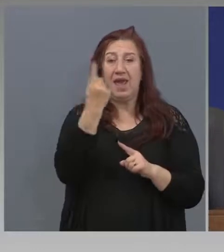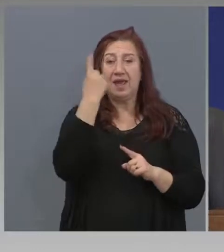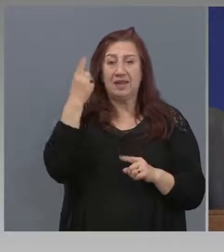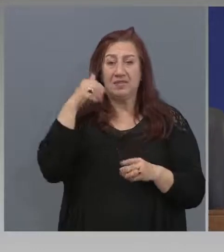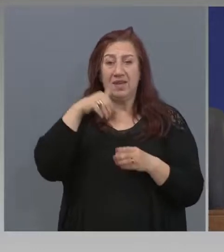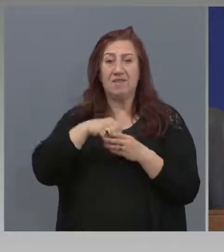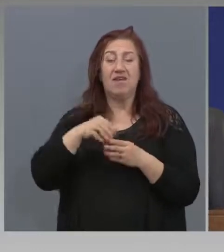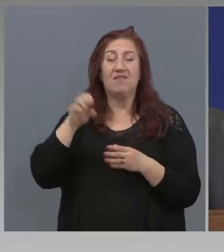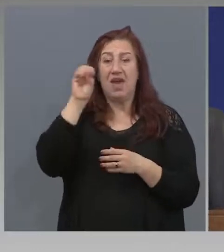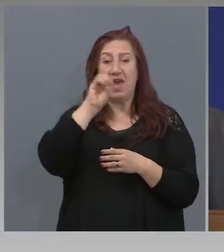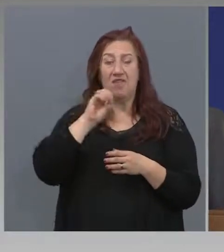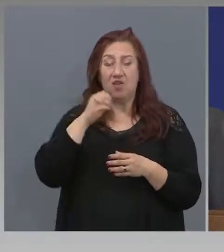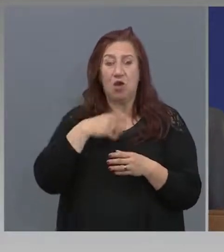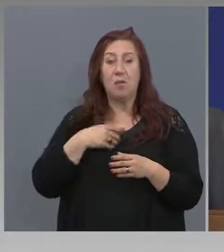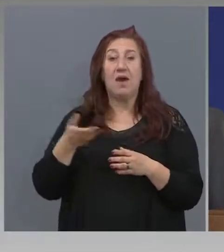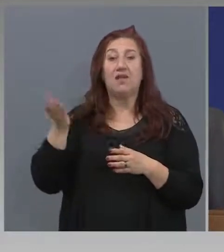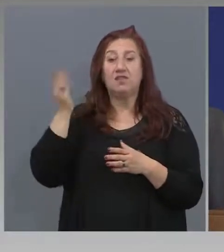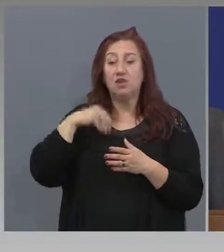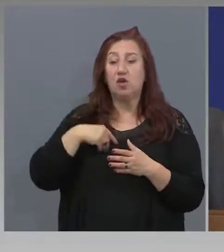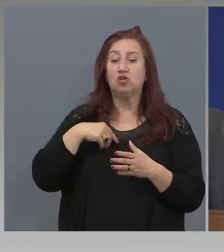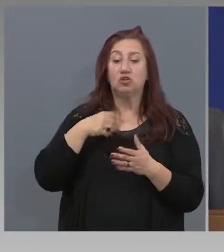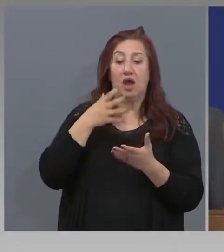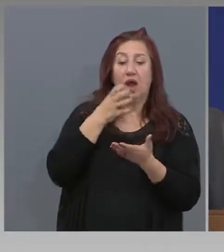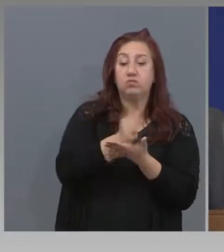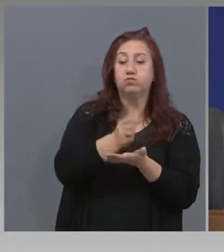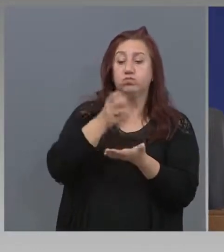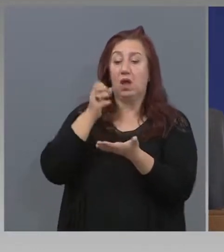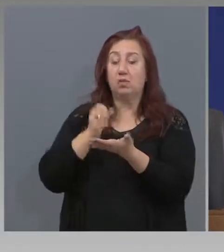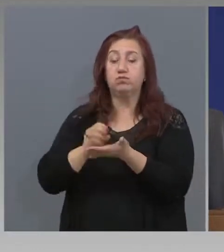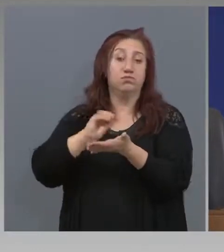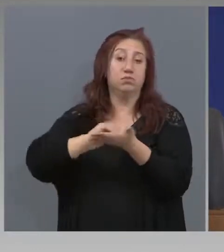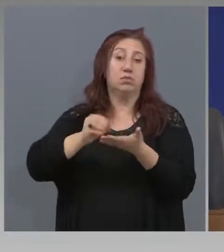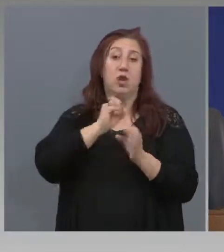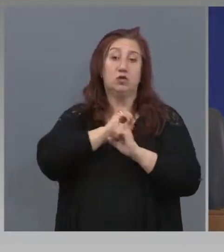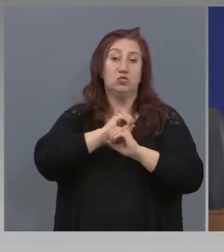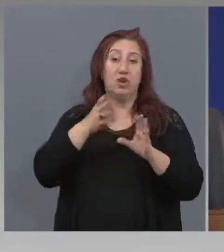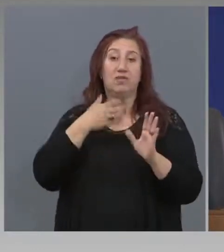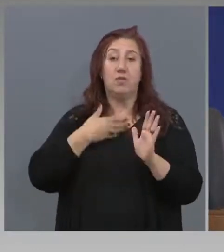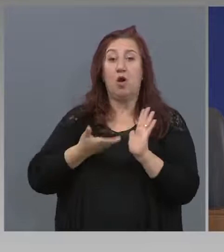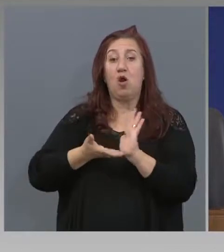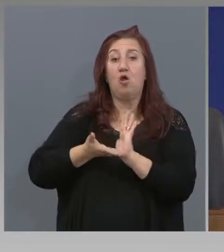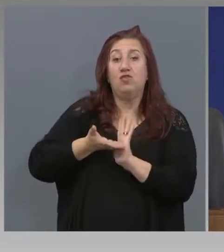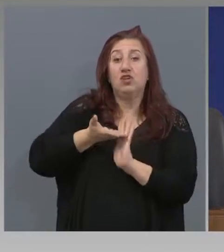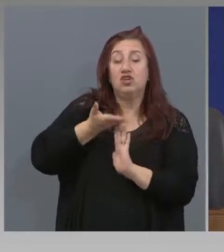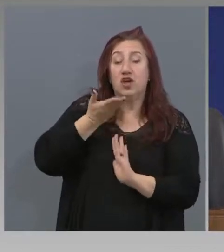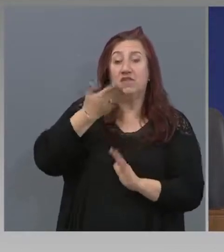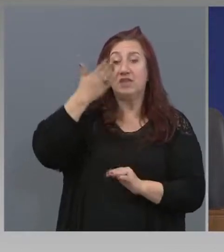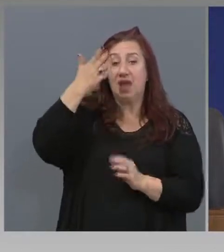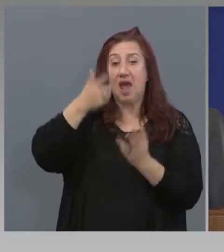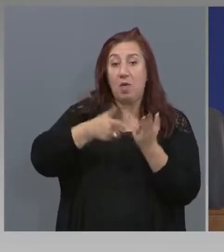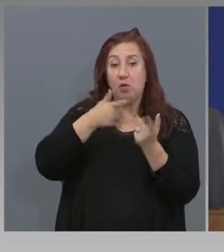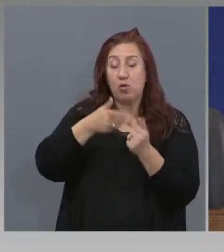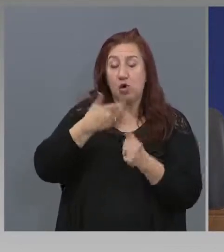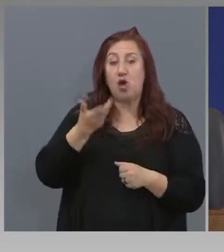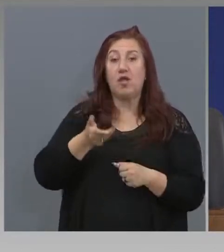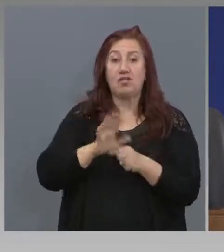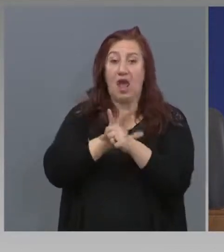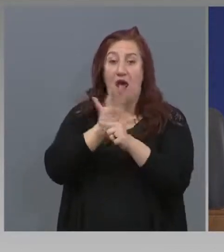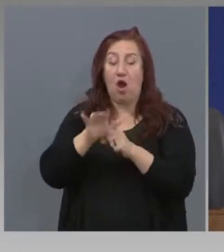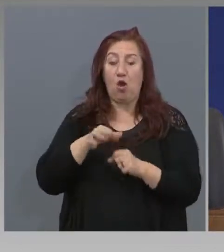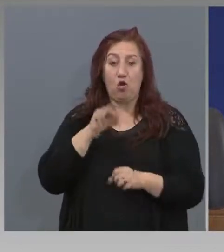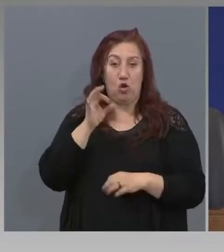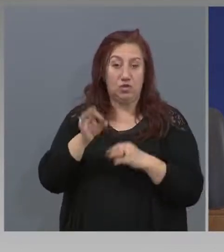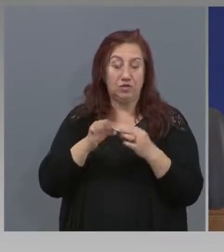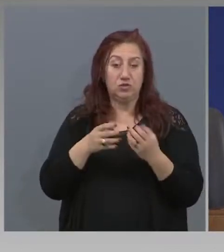все още увеличаване на заболевамостта от коронавирус, кое даде основания в такъв случай да се премахне